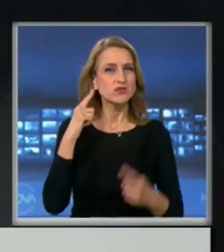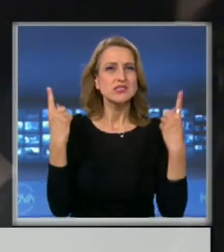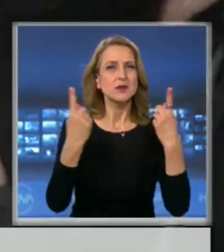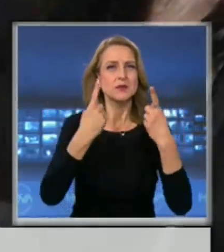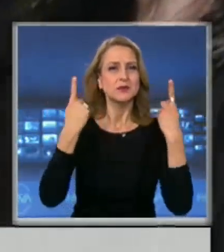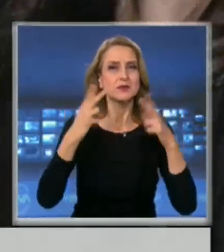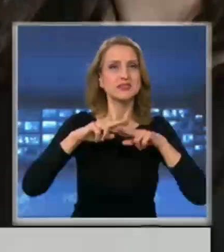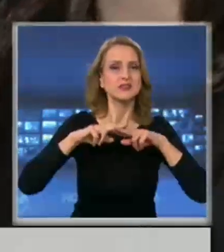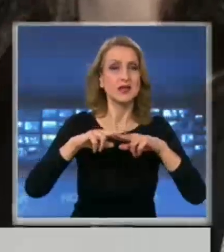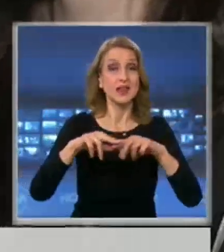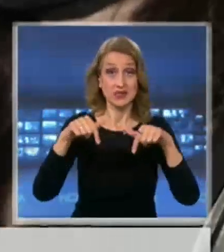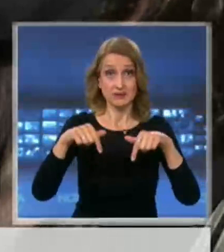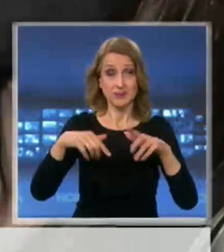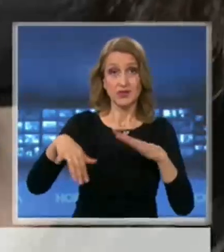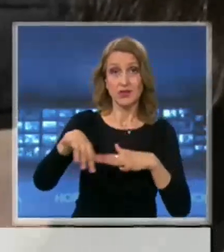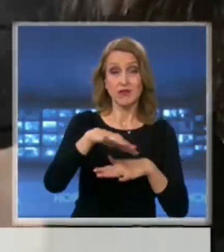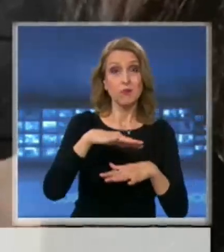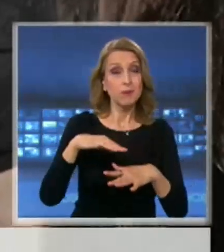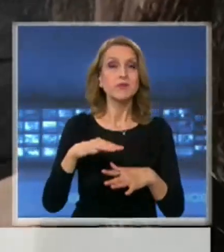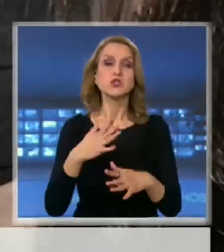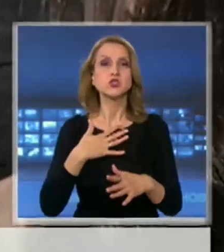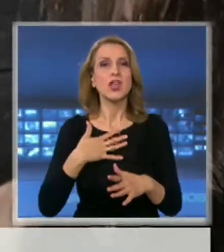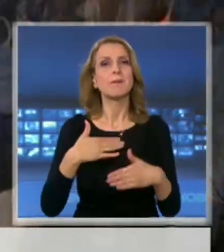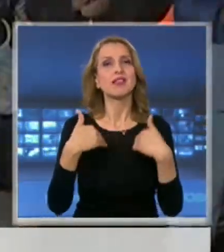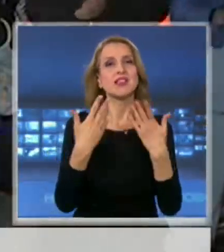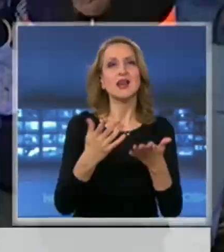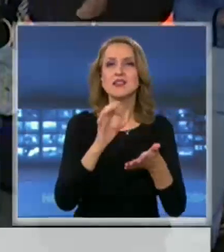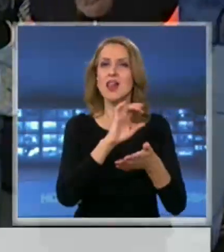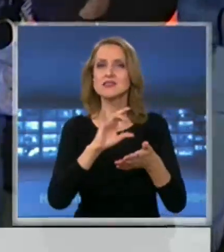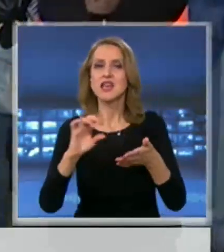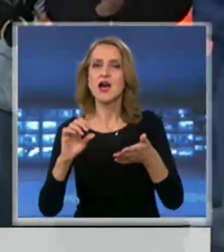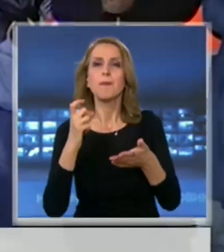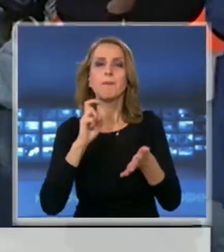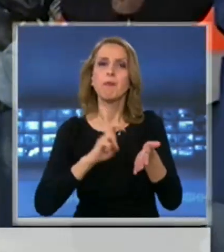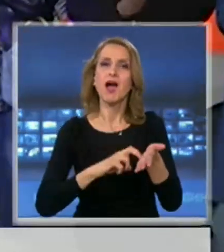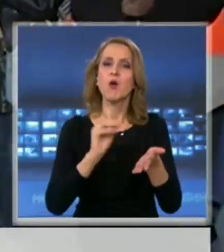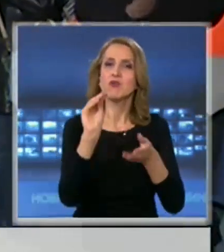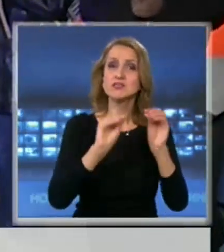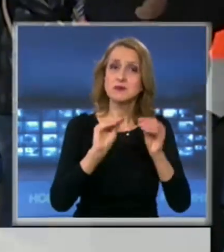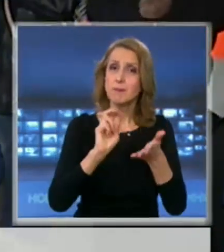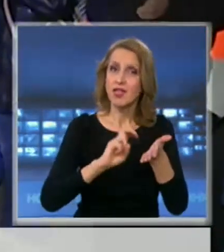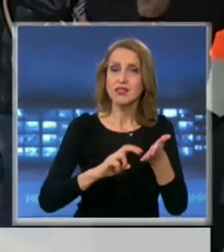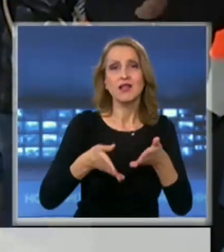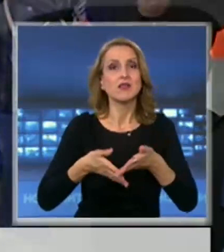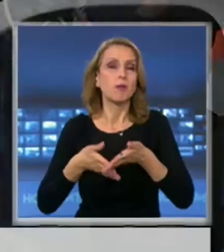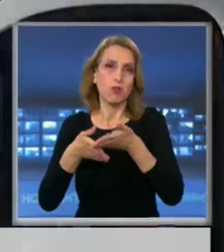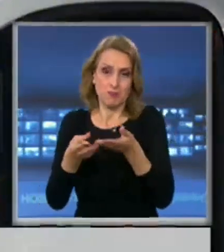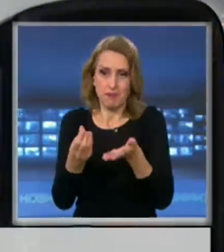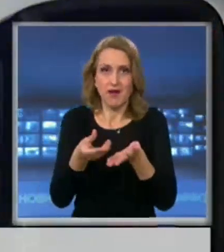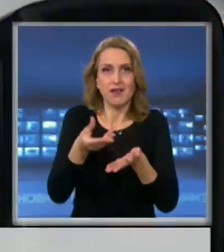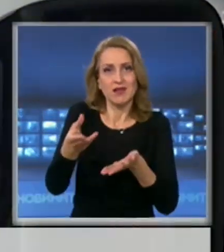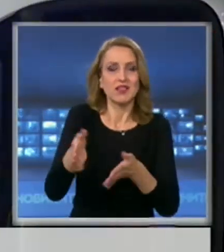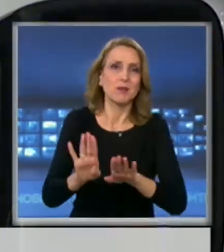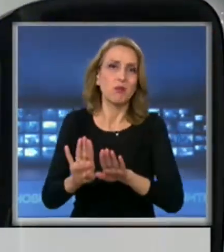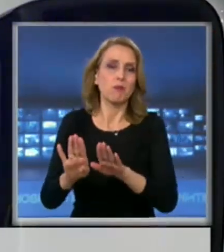Съслобната организация в болницата ще разкрие дарителска сметка, в която да се набират средства, за да бъде подпомогнато семейството